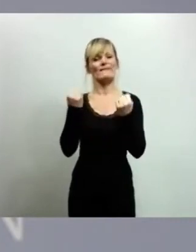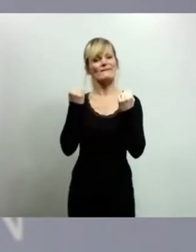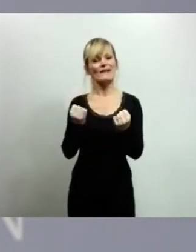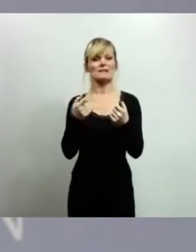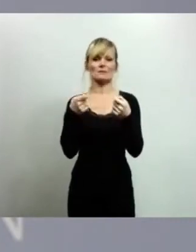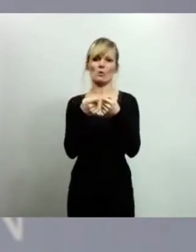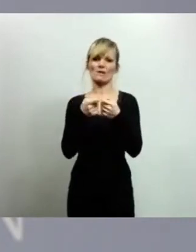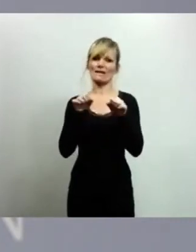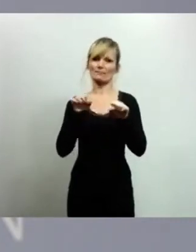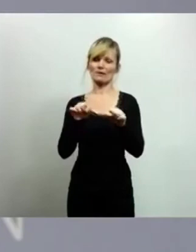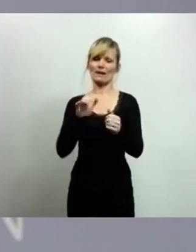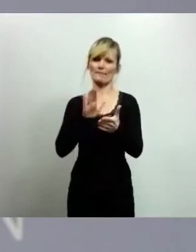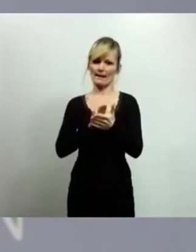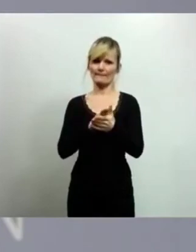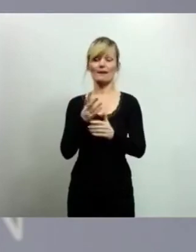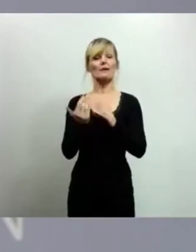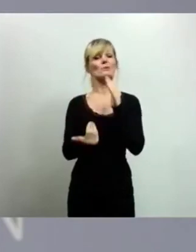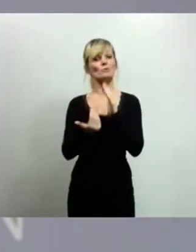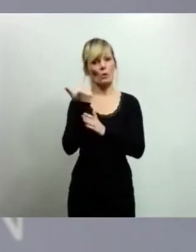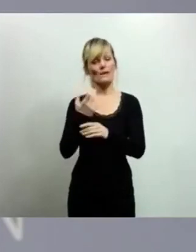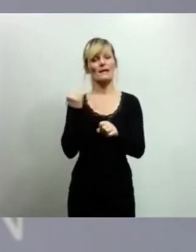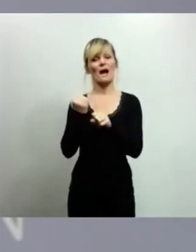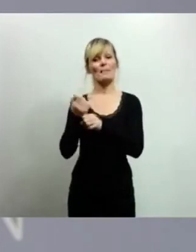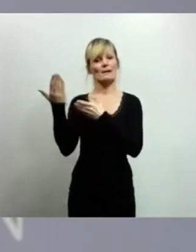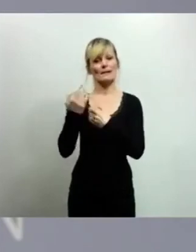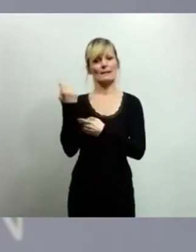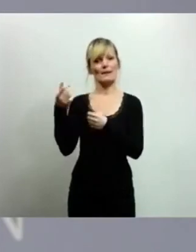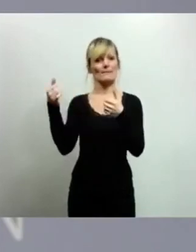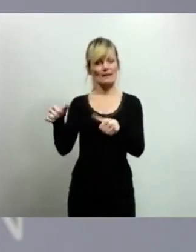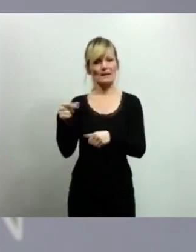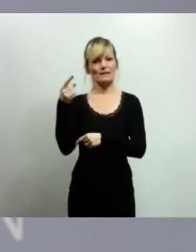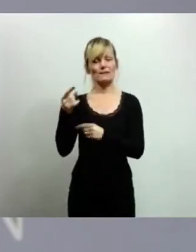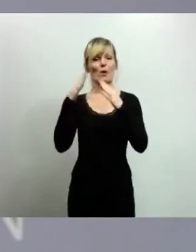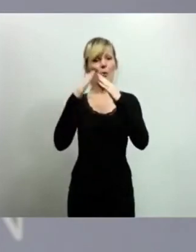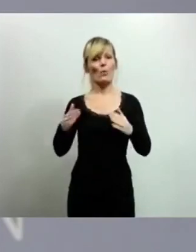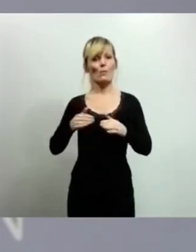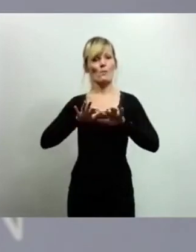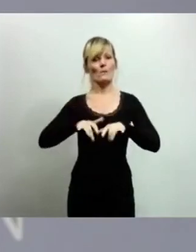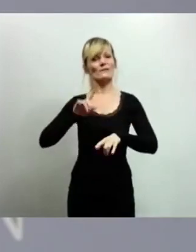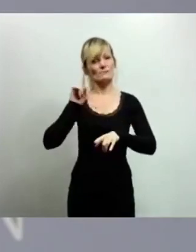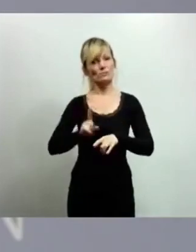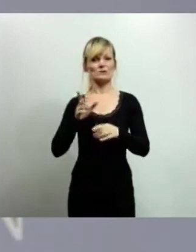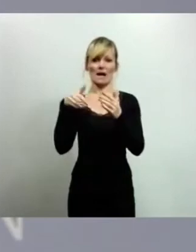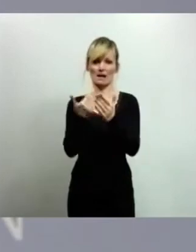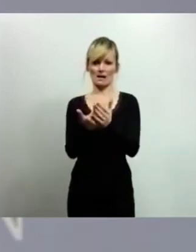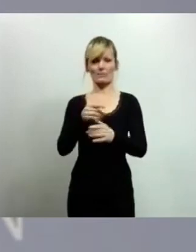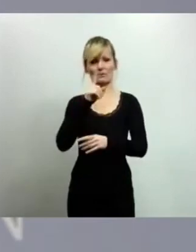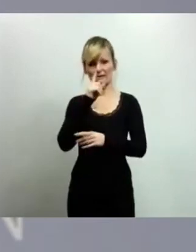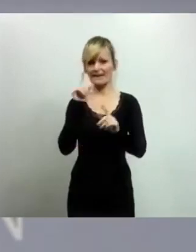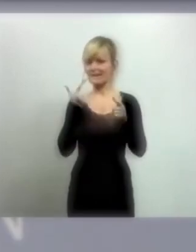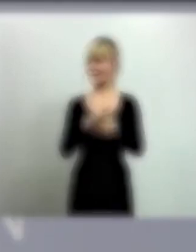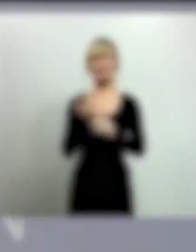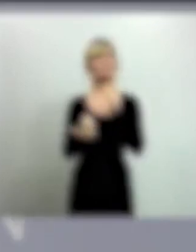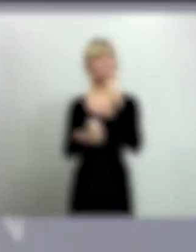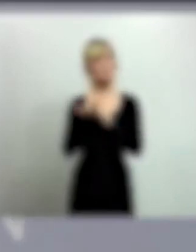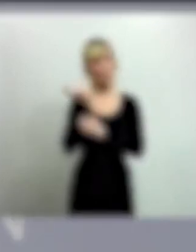Neu ist die Verpflichtung von Arbeitgebern, den Beschäftigten Homeoffice anzubieten, wenn keine zwingenden Gründer entgegenstehen.